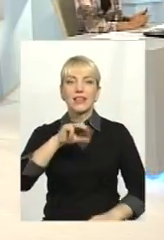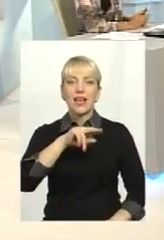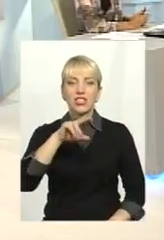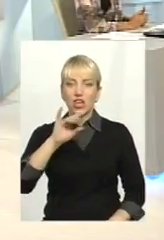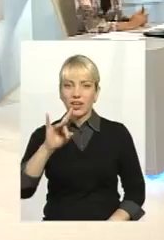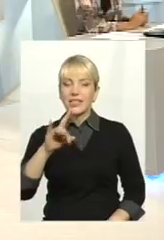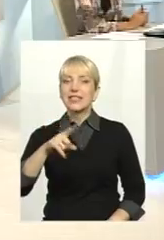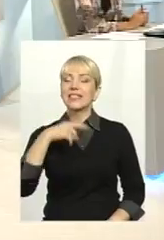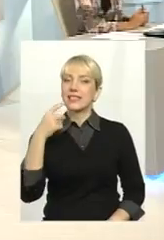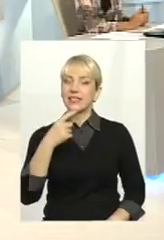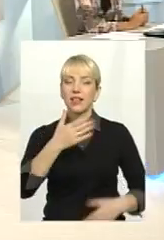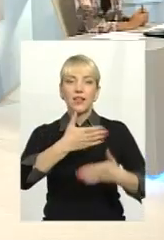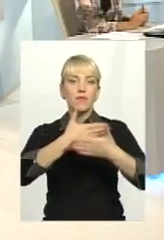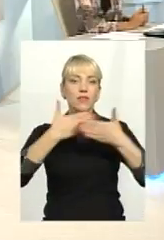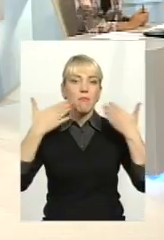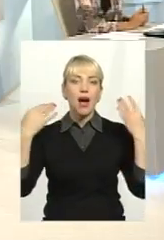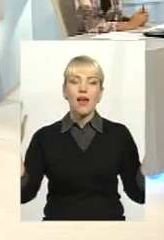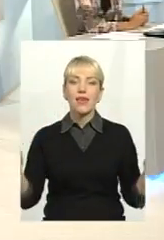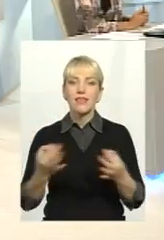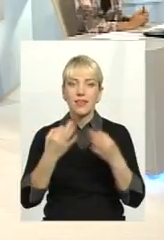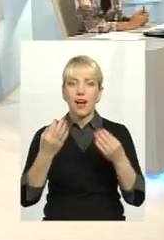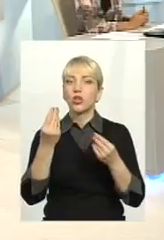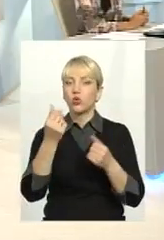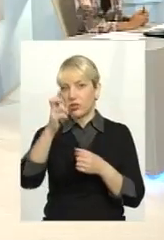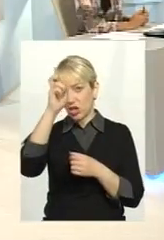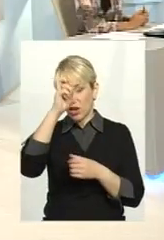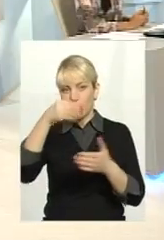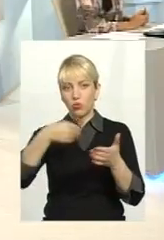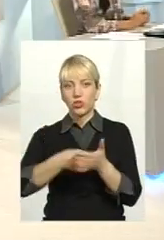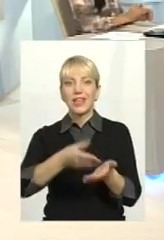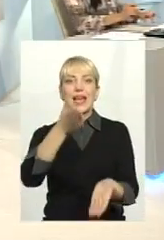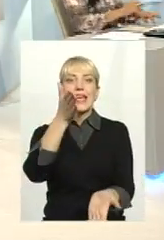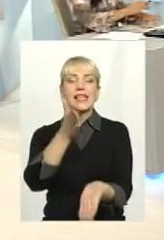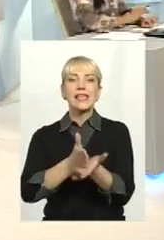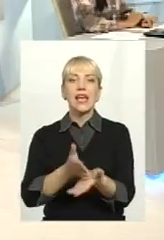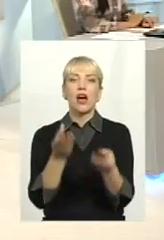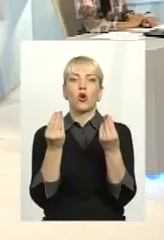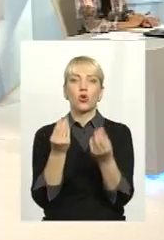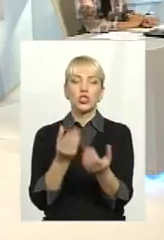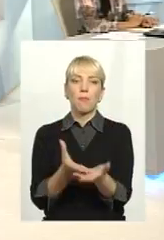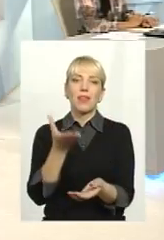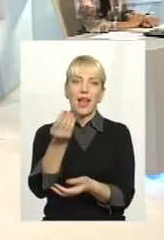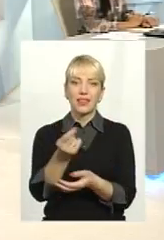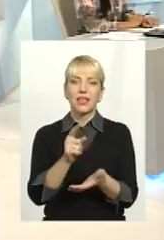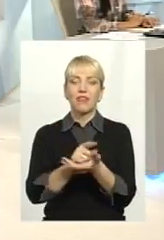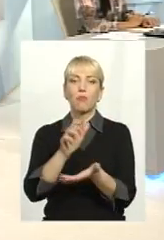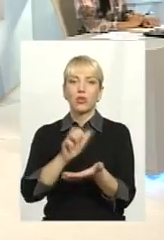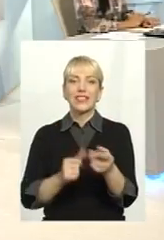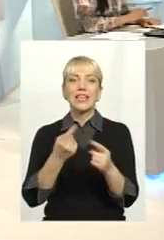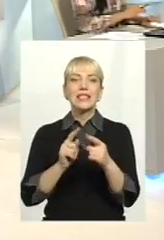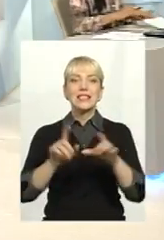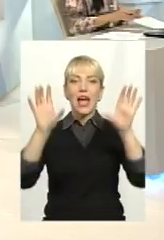сказали. Немає ніяких грошей державного бюджету. Є гроші платників, податків. Це аксіома.